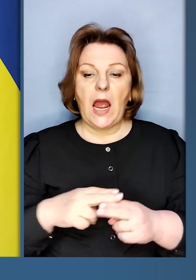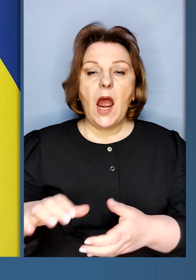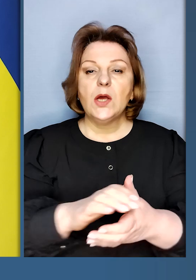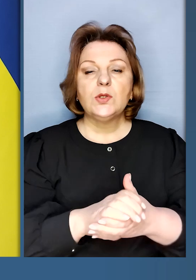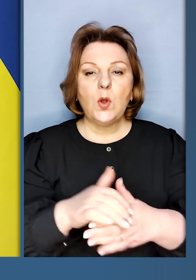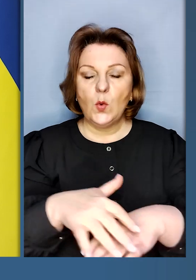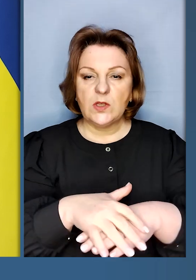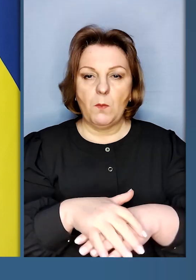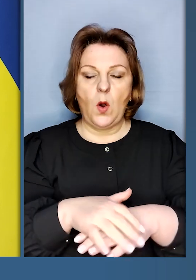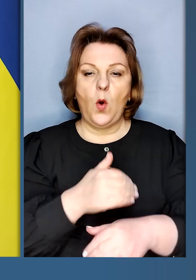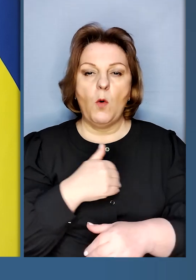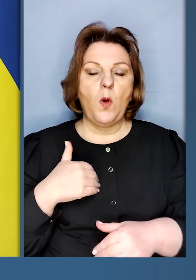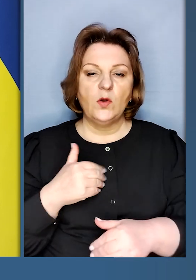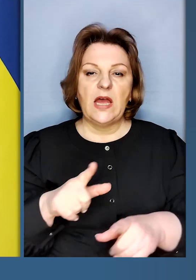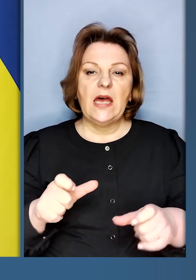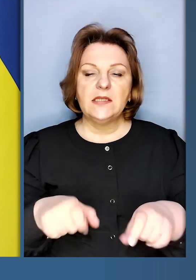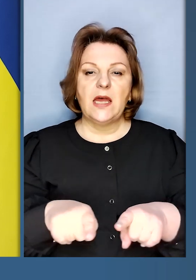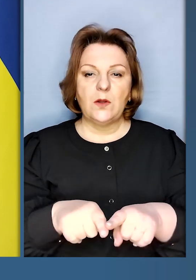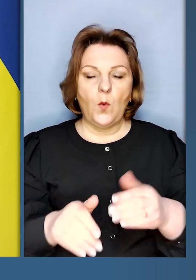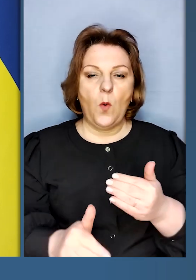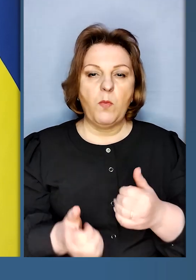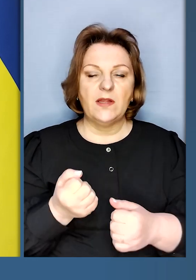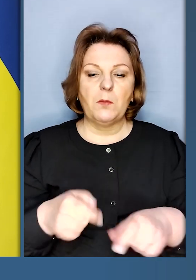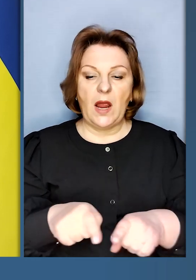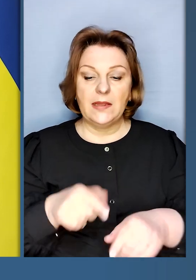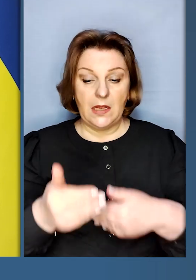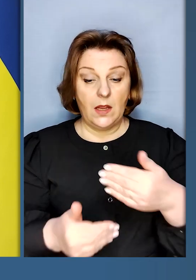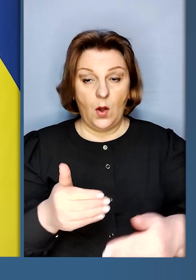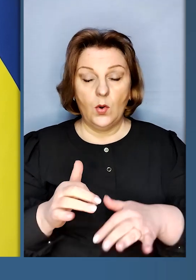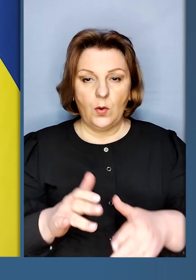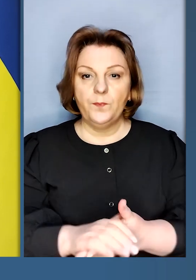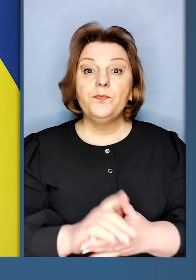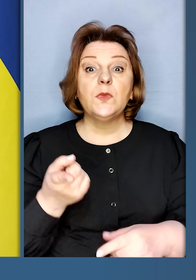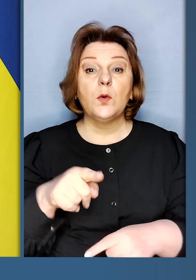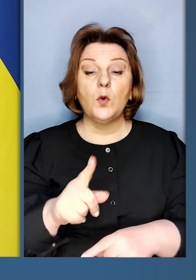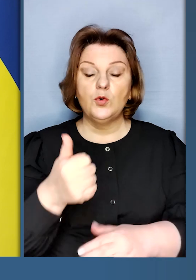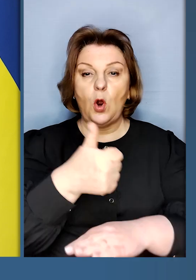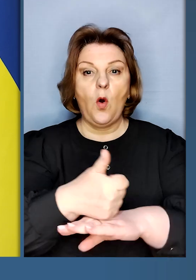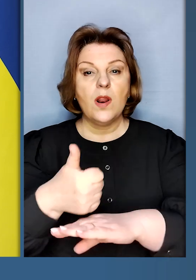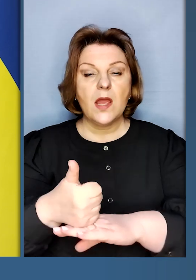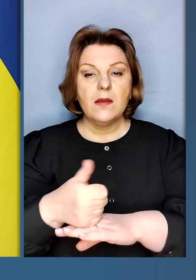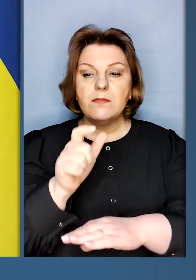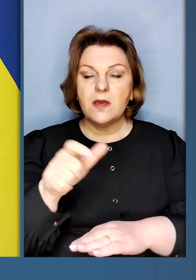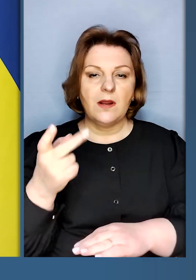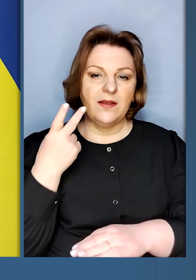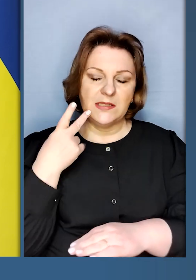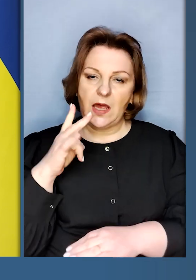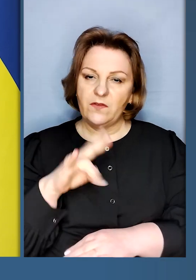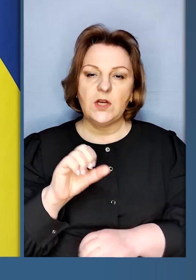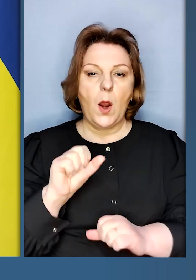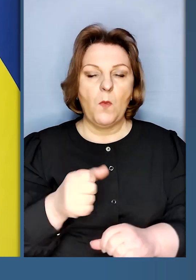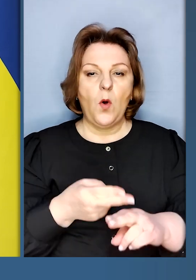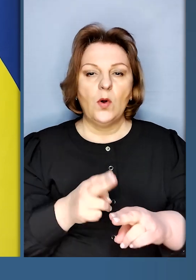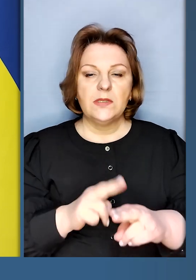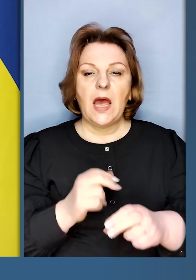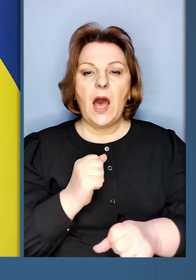Польщі, за таку підтримку, таких кроків. Тому що лідери завжди можуть це